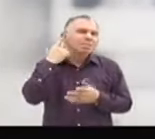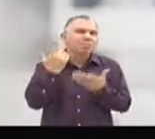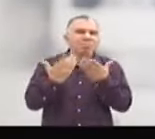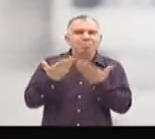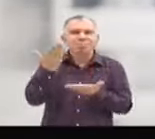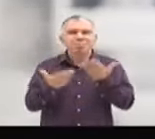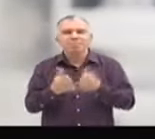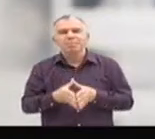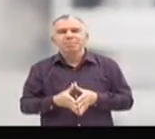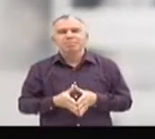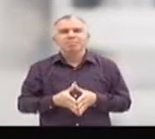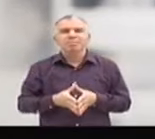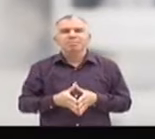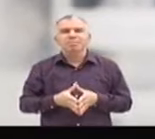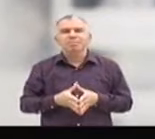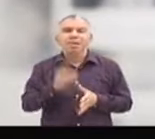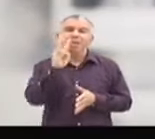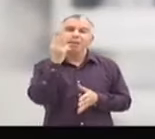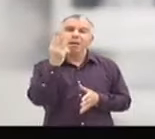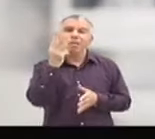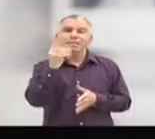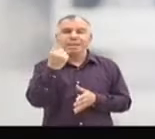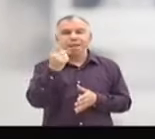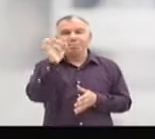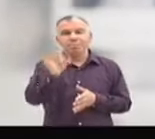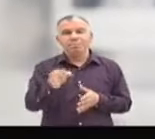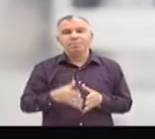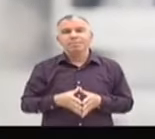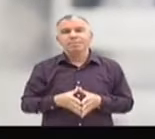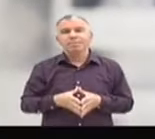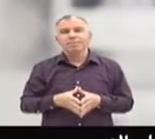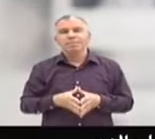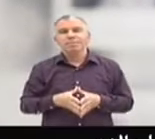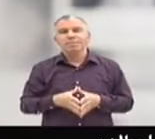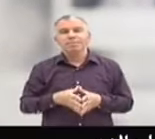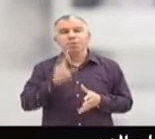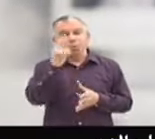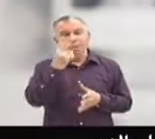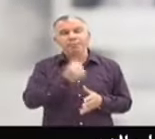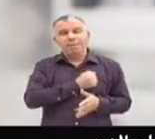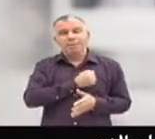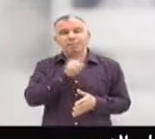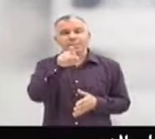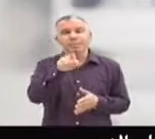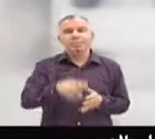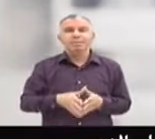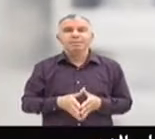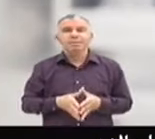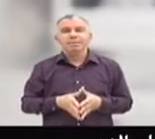Un pain doit coûter dans les 3 dirhams. J'aime bien les